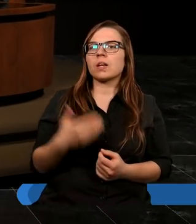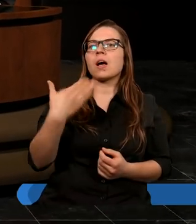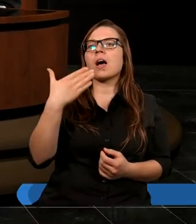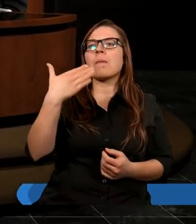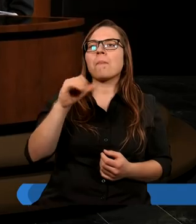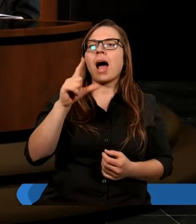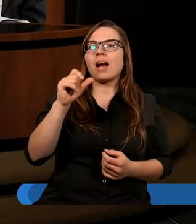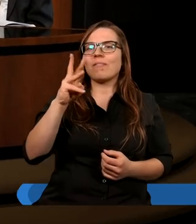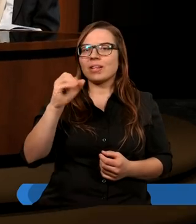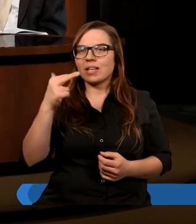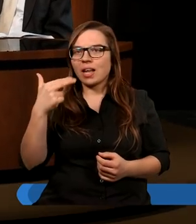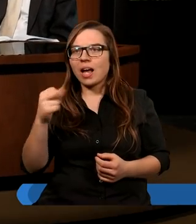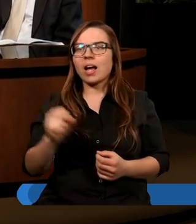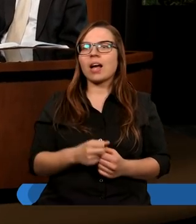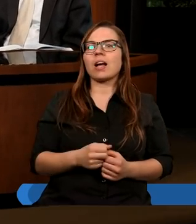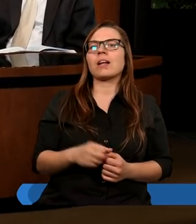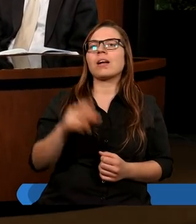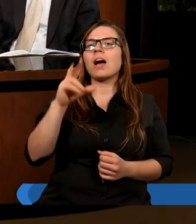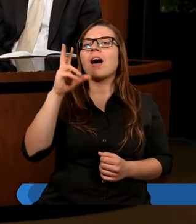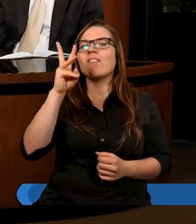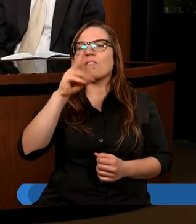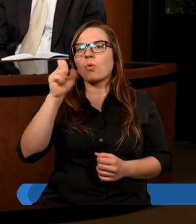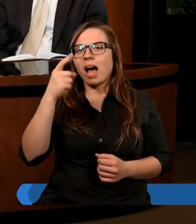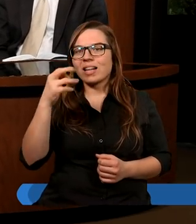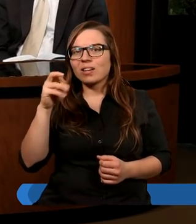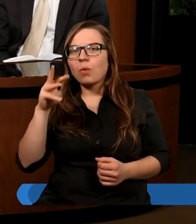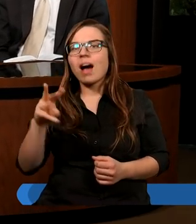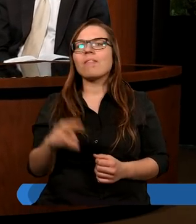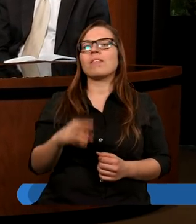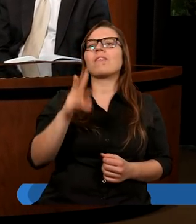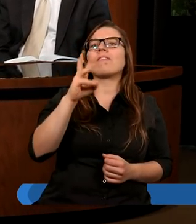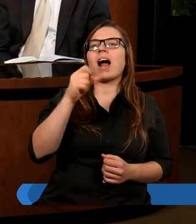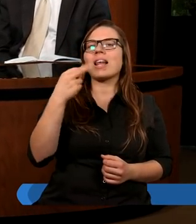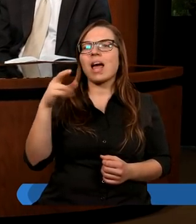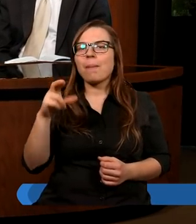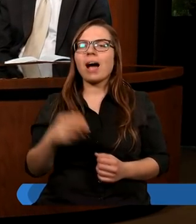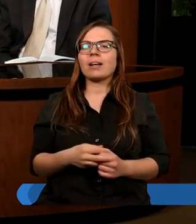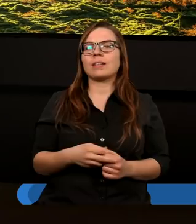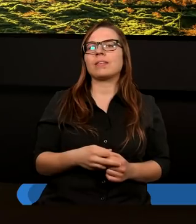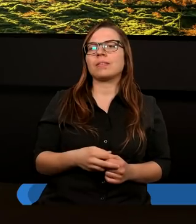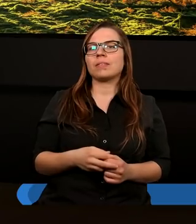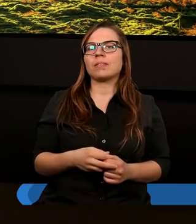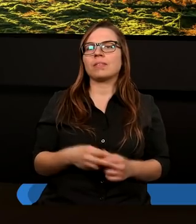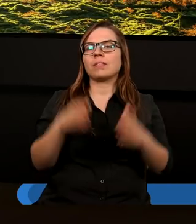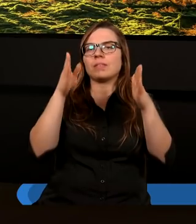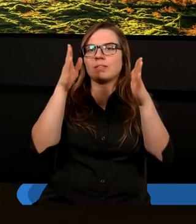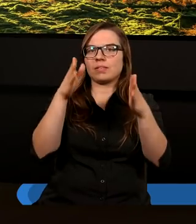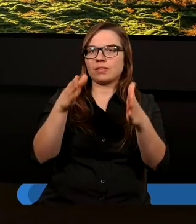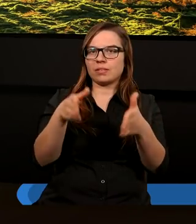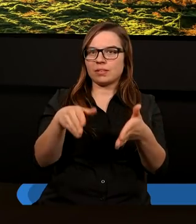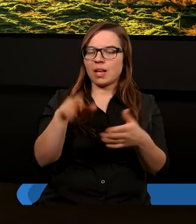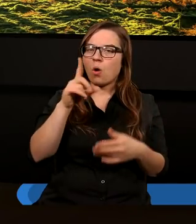Halina, Władysław i Waldemar. Ja nazywam się